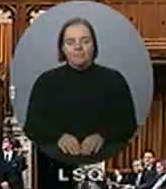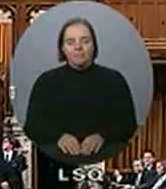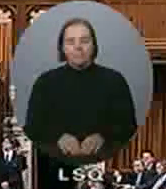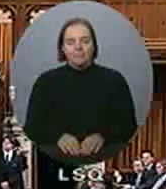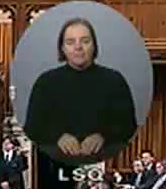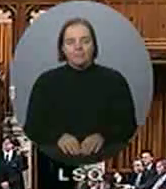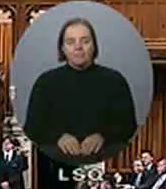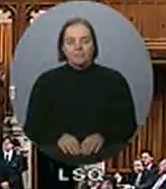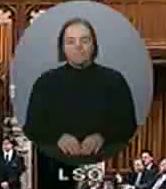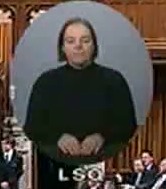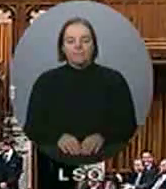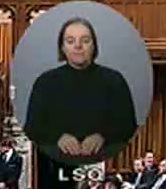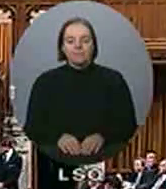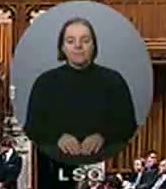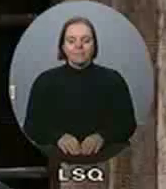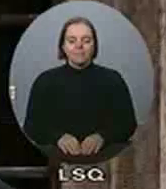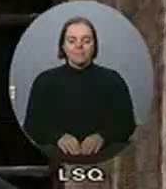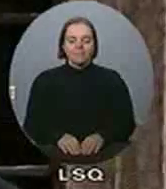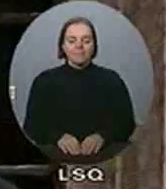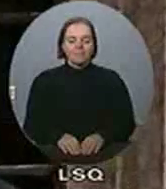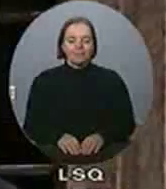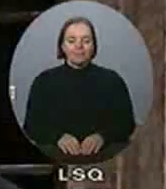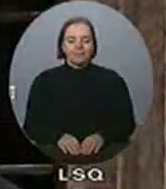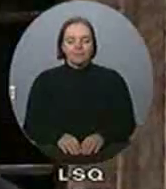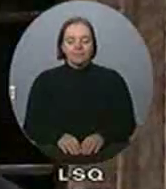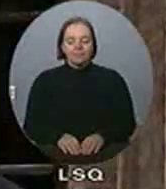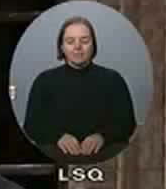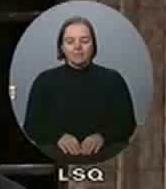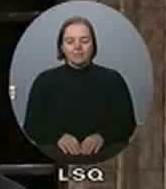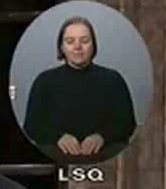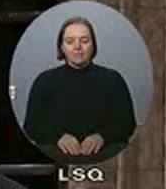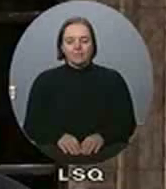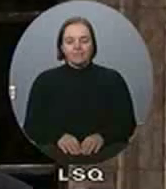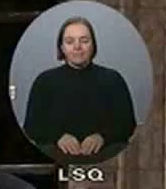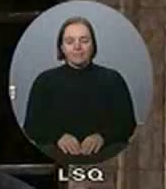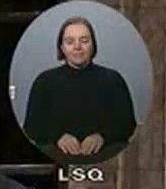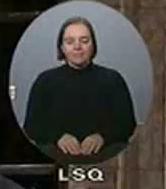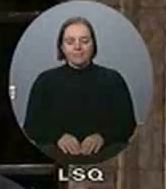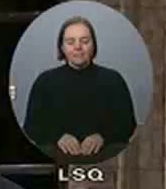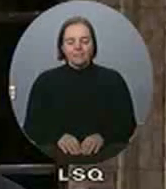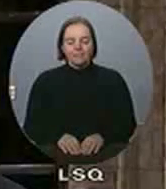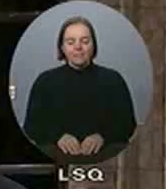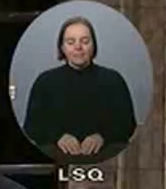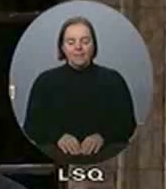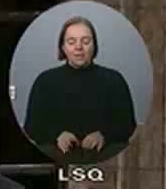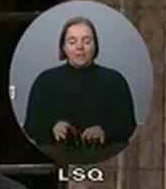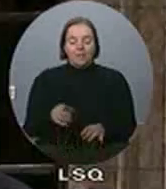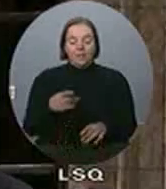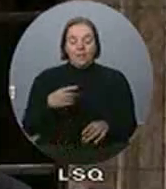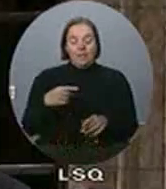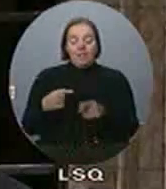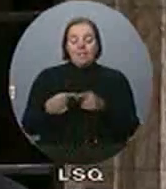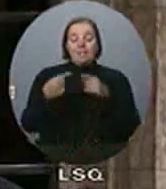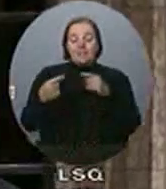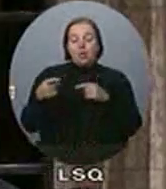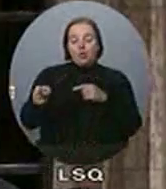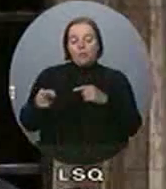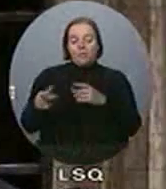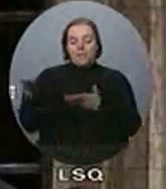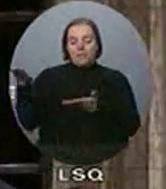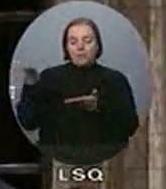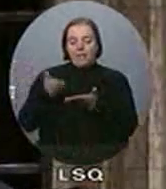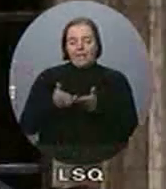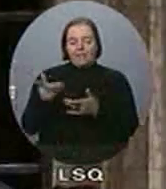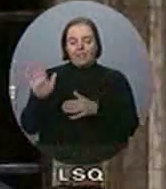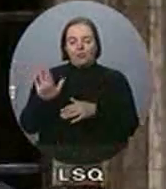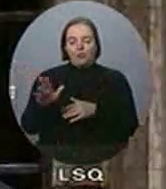Le ministre des Ressources naturelles. Nos adversaires sont rentrés de leur petit voyage